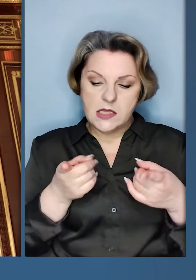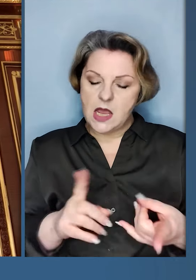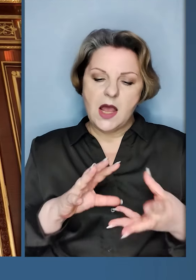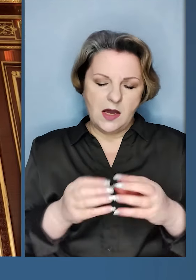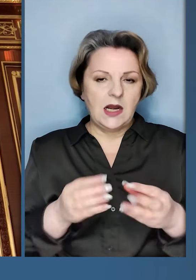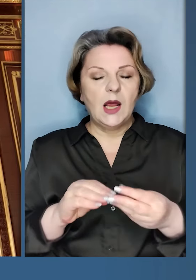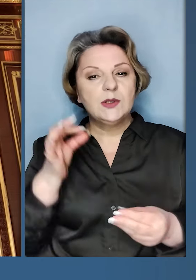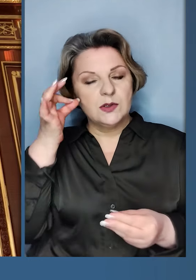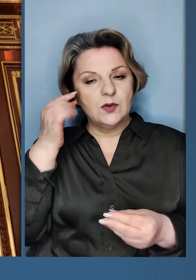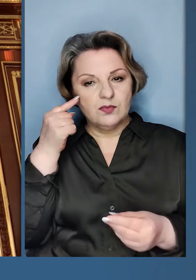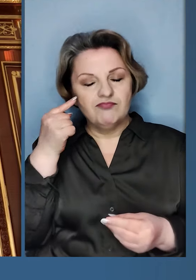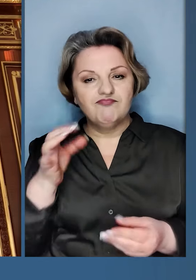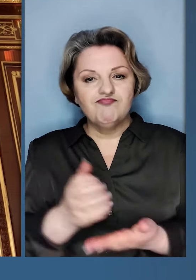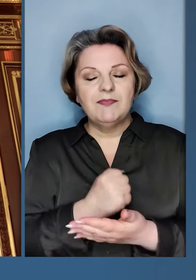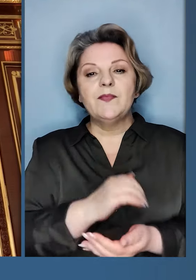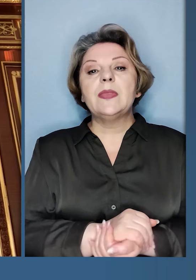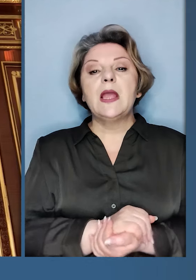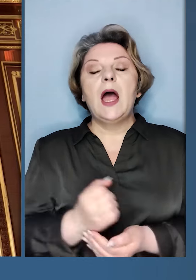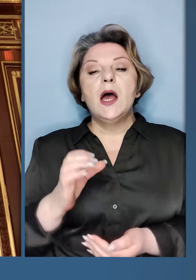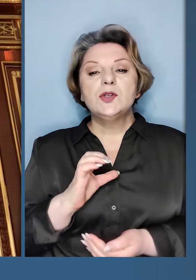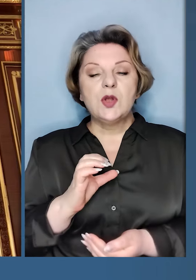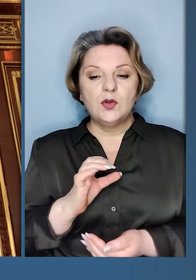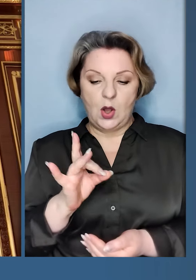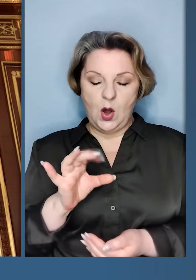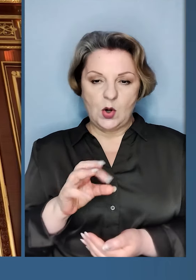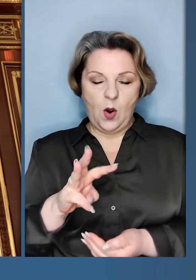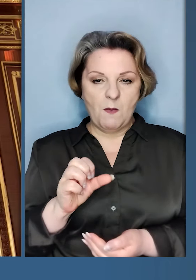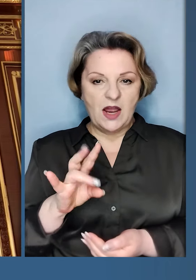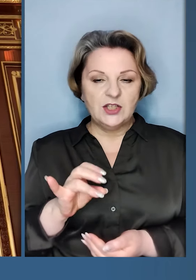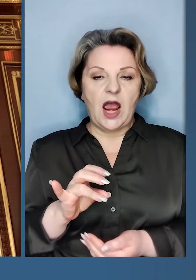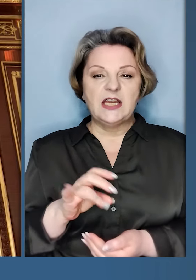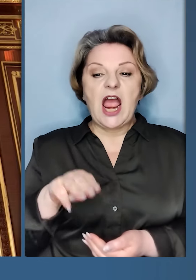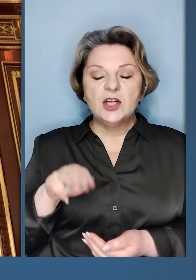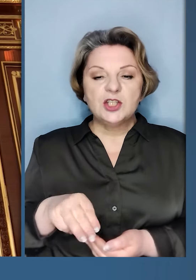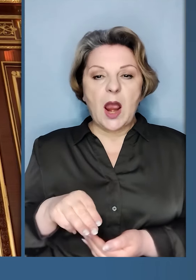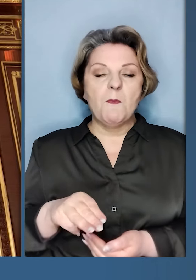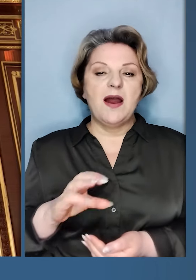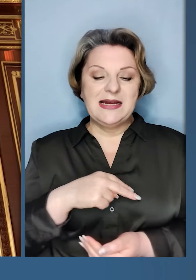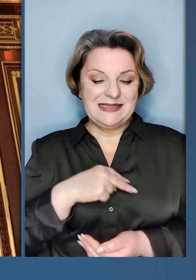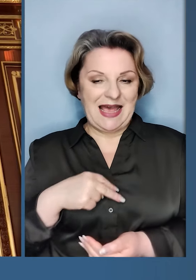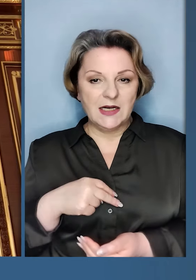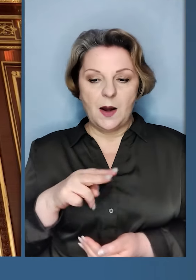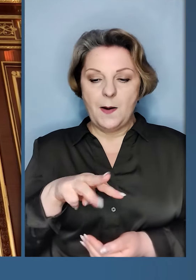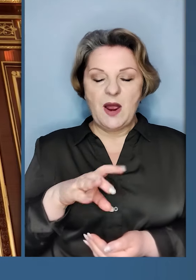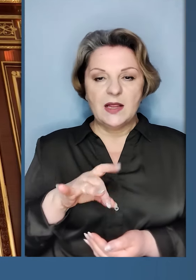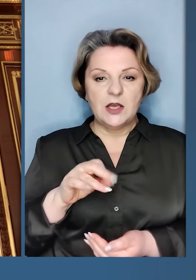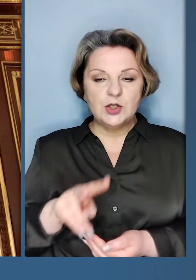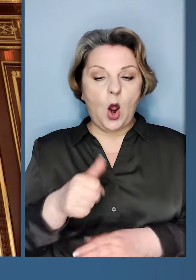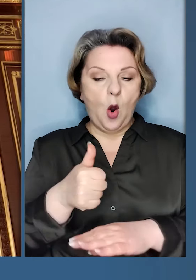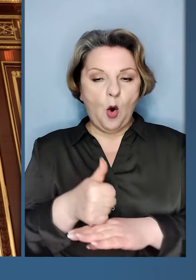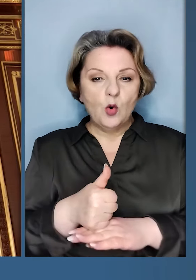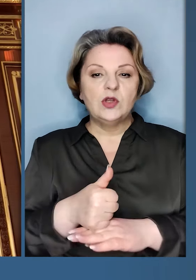дійсно результативно. Солдат Анатолій Романченко, штабсержант Костянтин Мельничук,